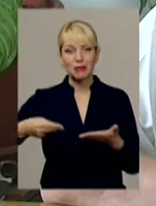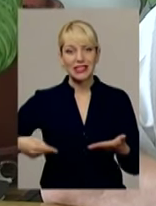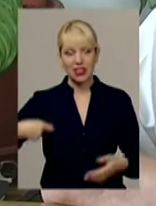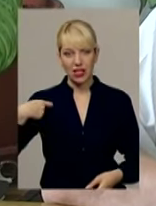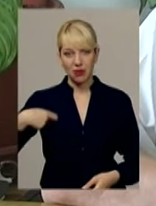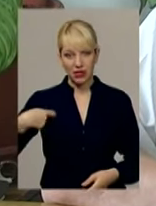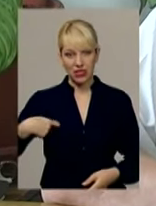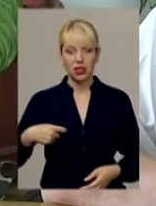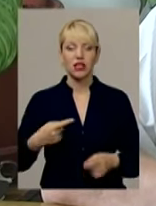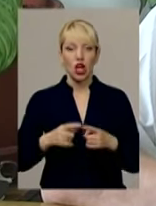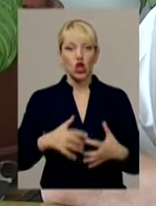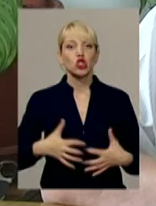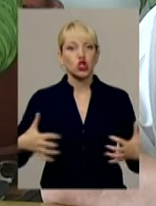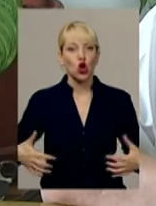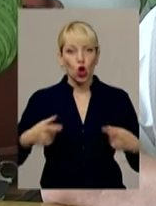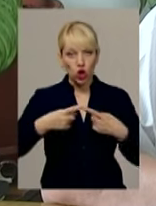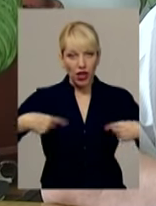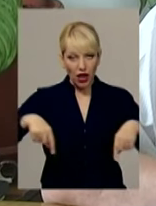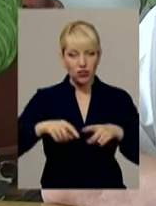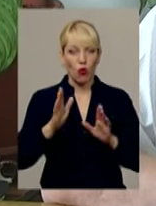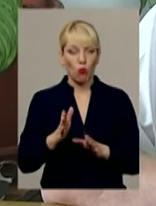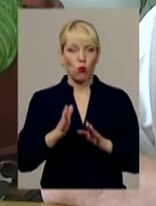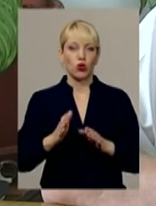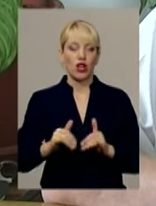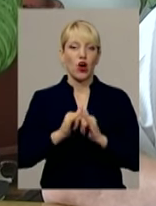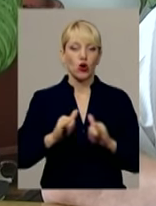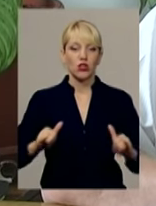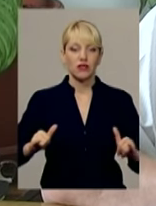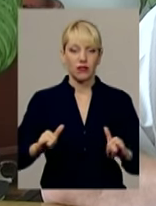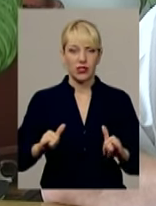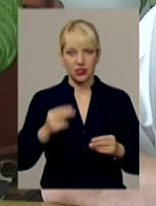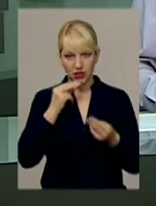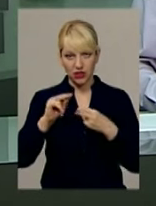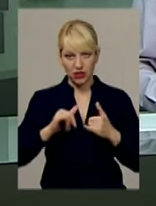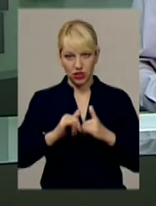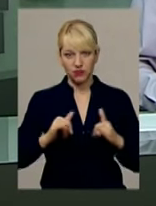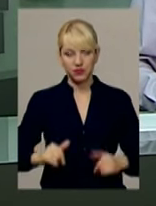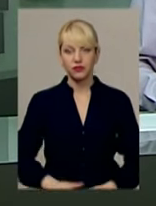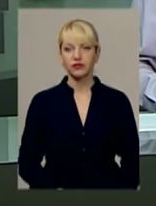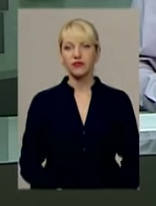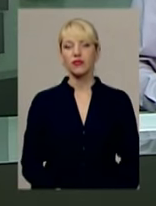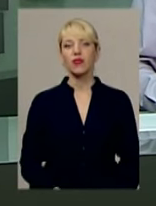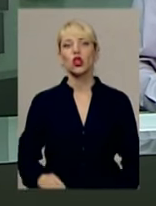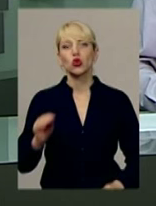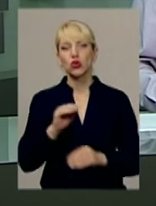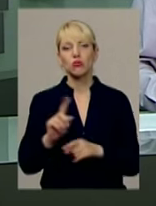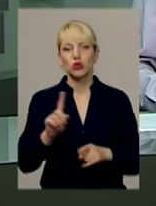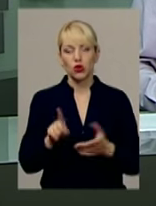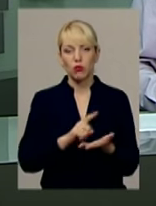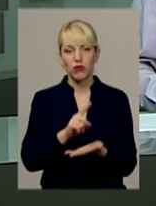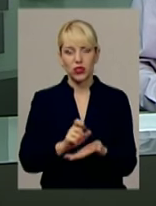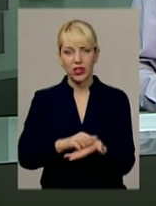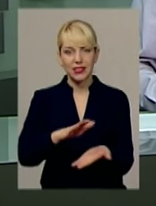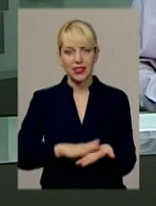м'ясне скотарство буде розвиватися не такими темпами, як воно зараз. Додамо, що обов'язкова